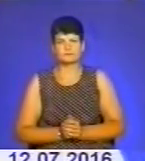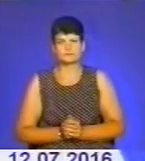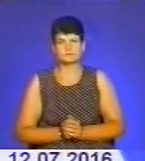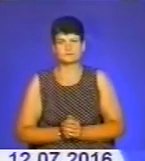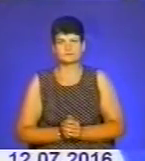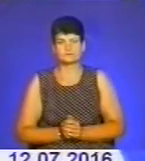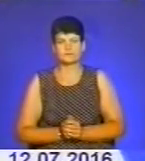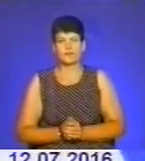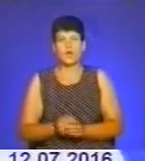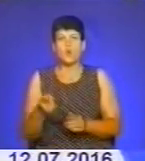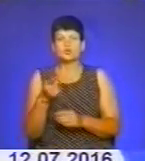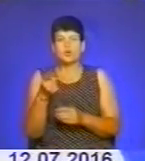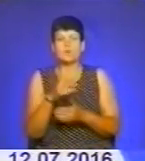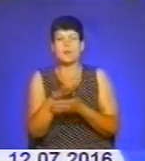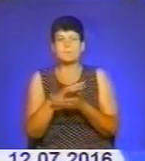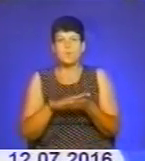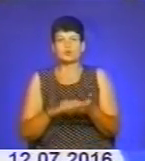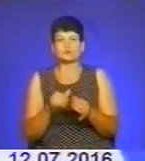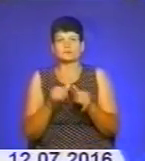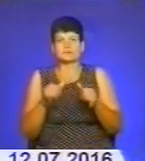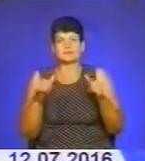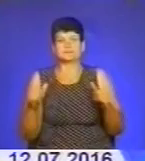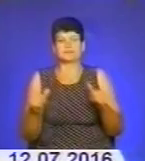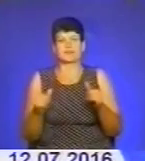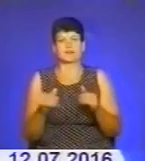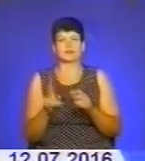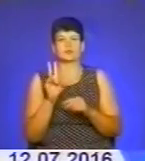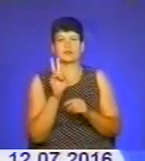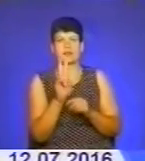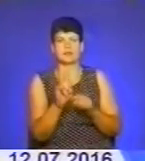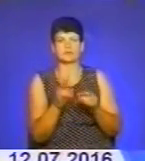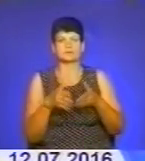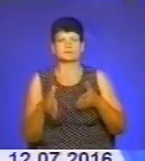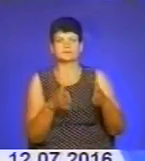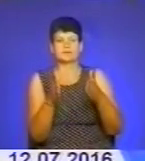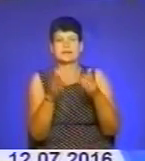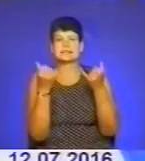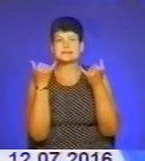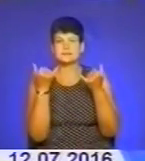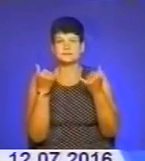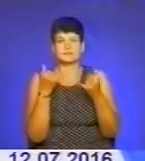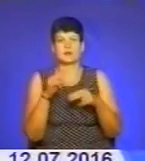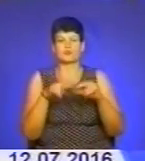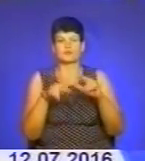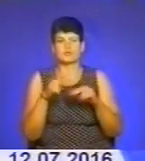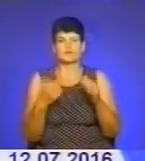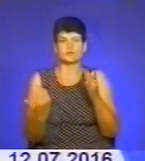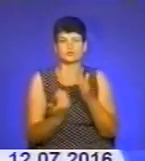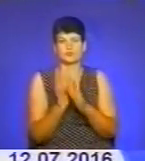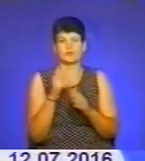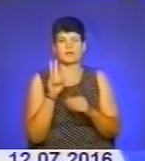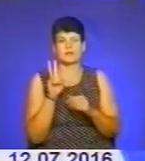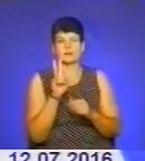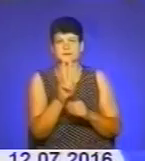У Тернополі продовжують розширювати тролейбусну мережу. Наразі триває будівництво нової електролінії, яка з'єднає два